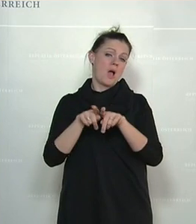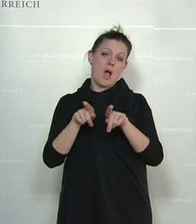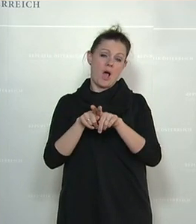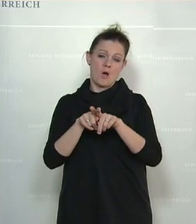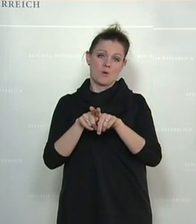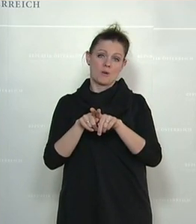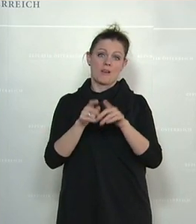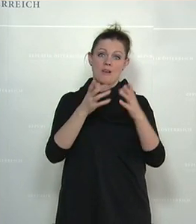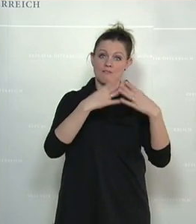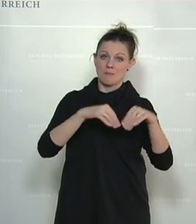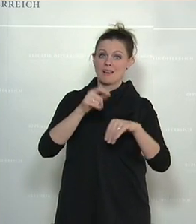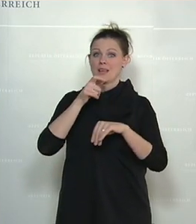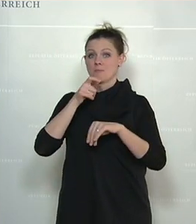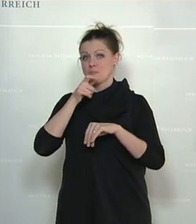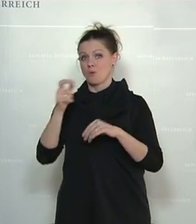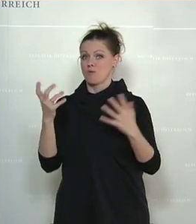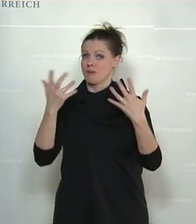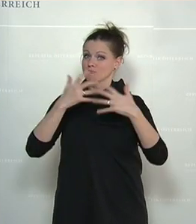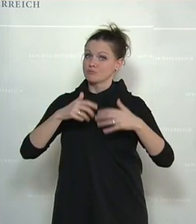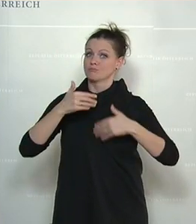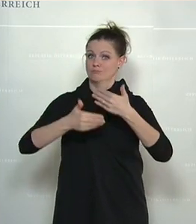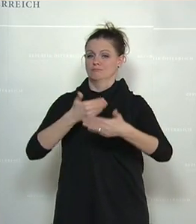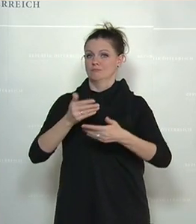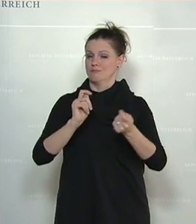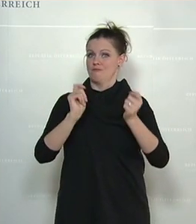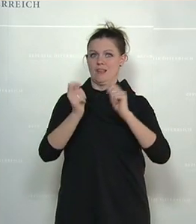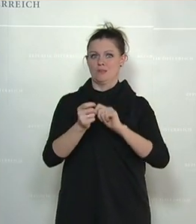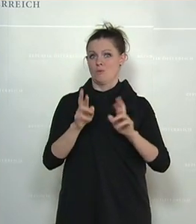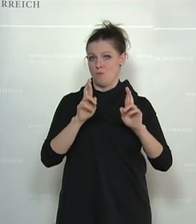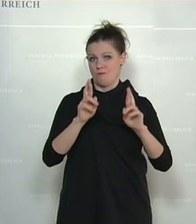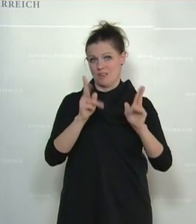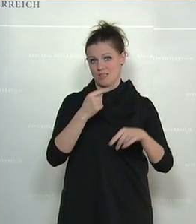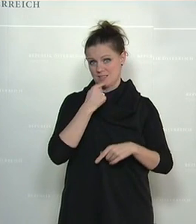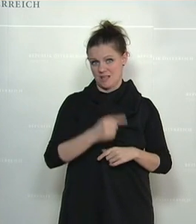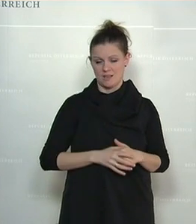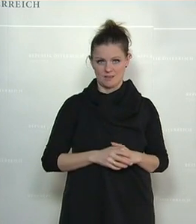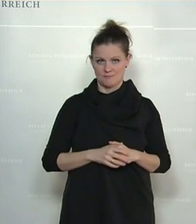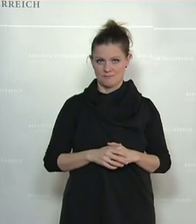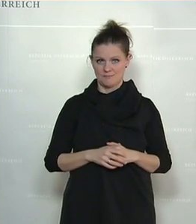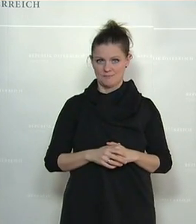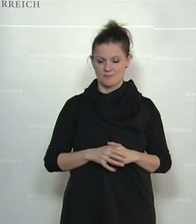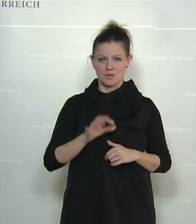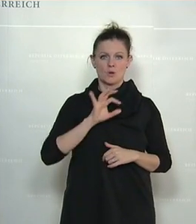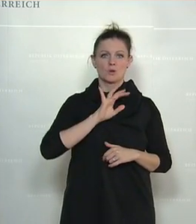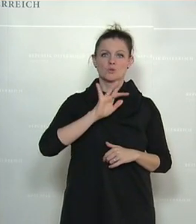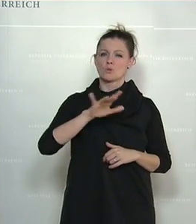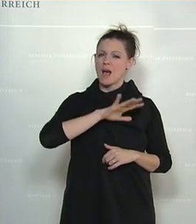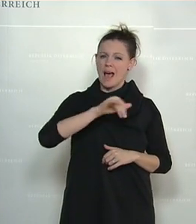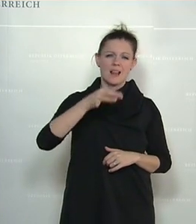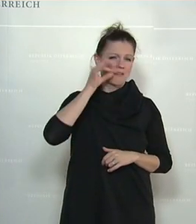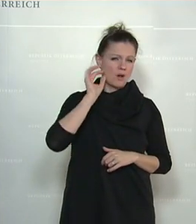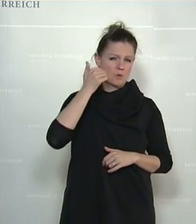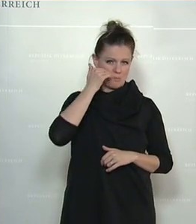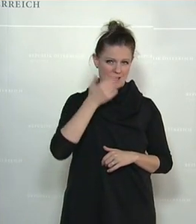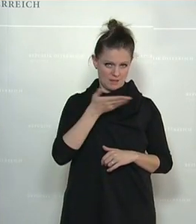in der Vereinbarkeit von Beruf und Familie. Und abschließend mein Appell an alle Frauen und vor allem an alle